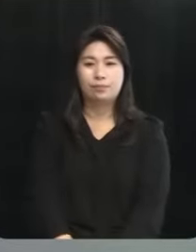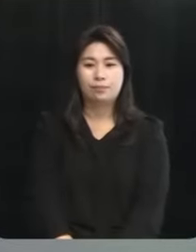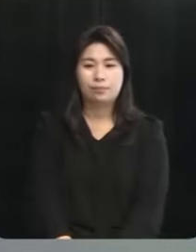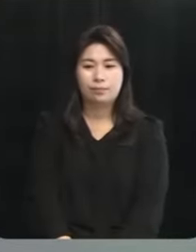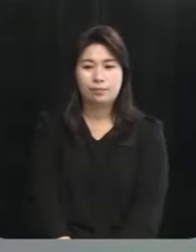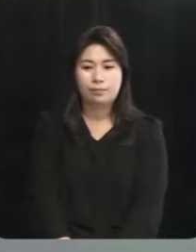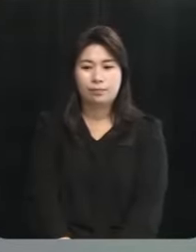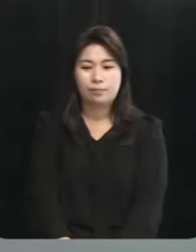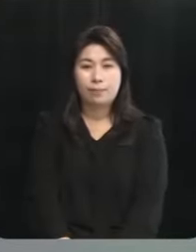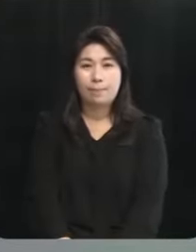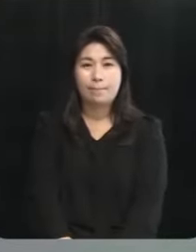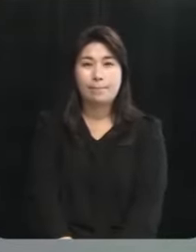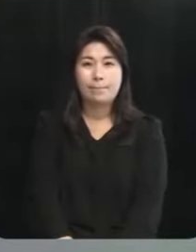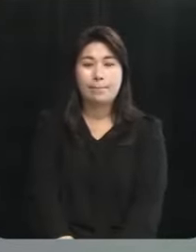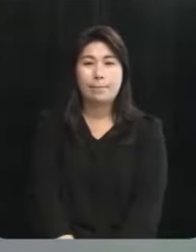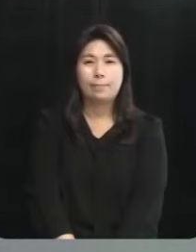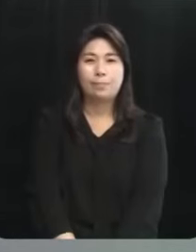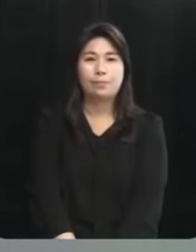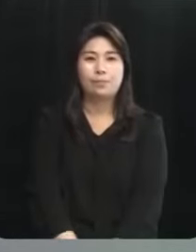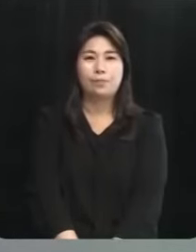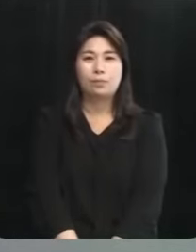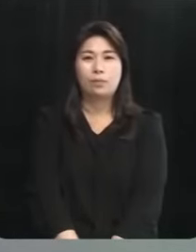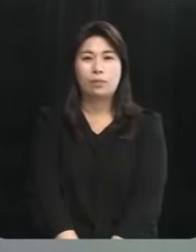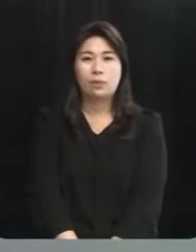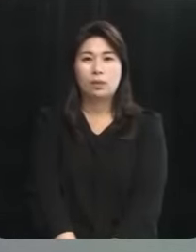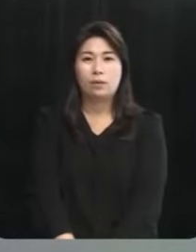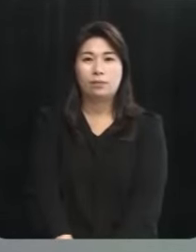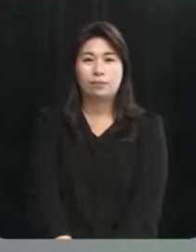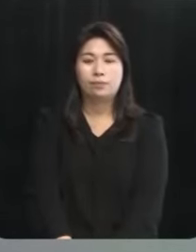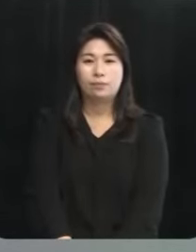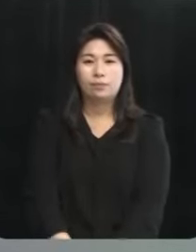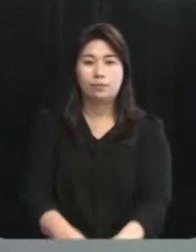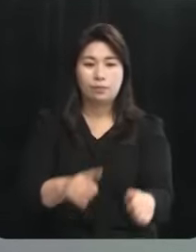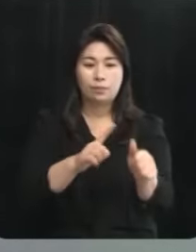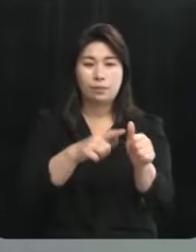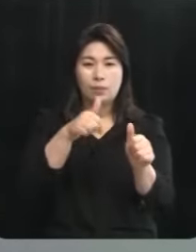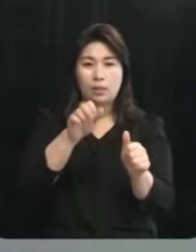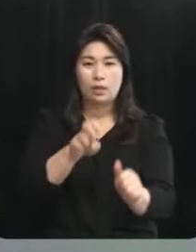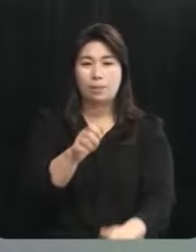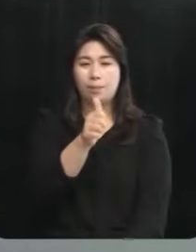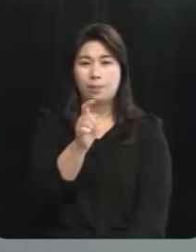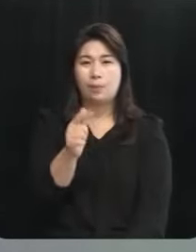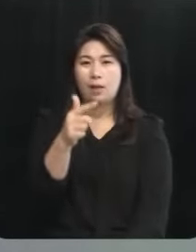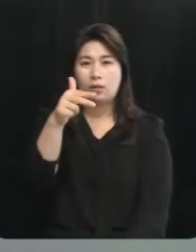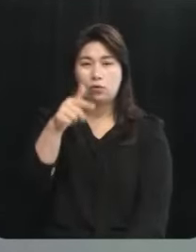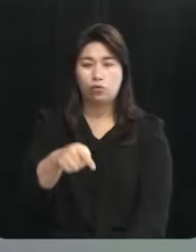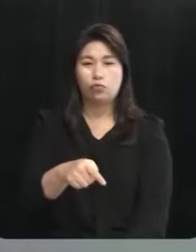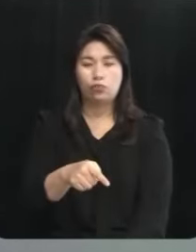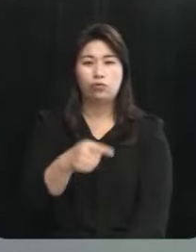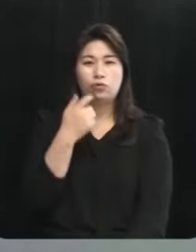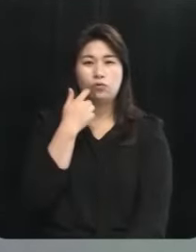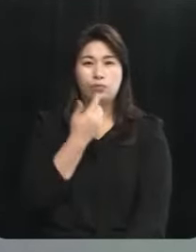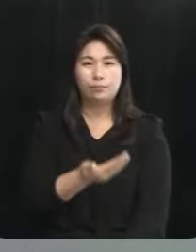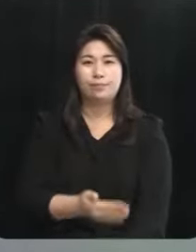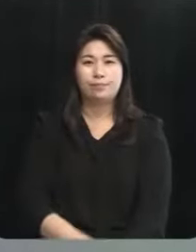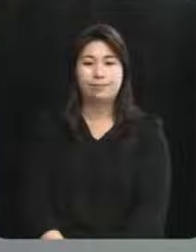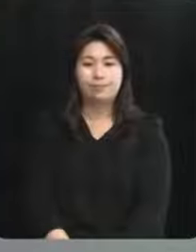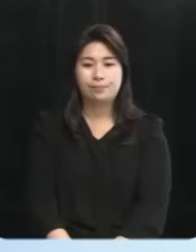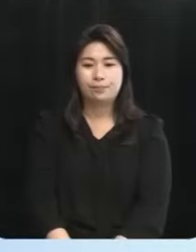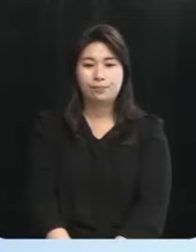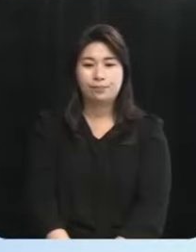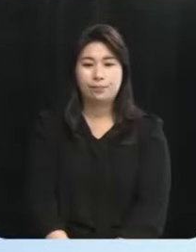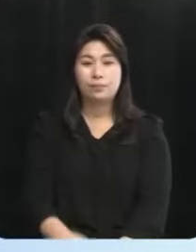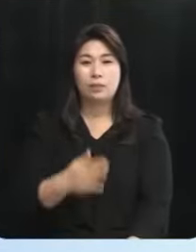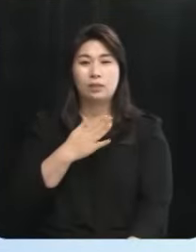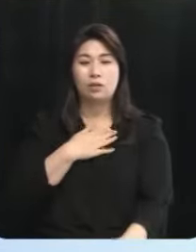부탁드리겠습니다 이어서 다음 주도권은 김완규 후보가 갖고 토론을 진행해 주시기 바라겠습니다 네 저는